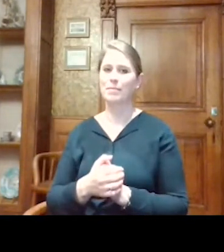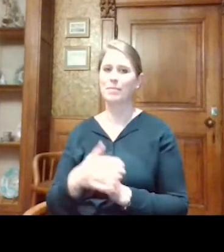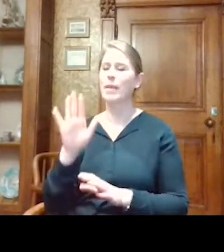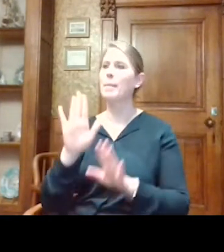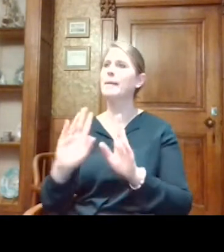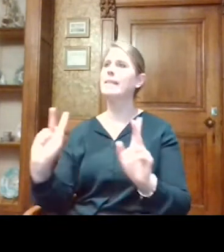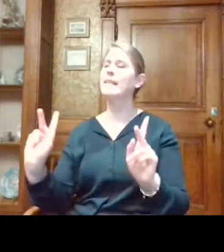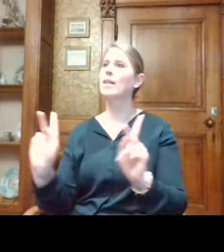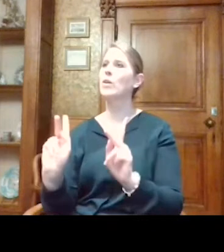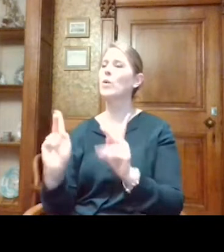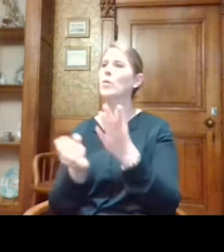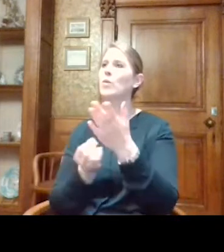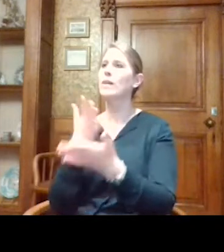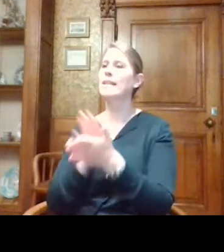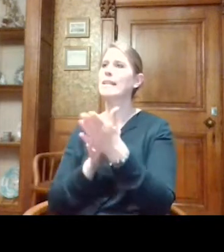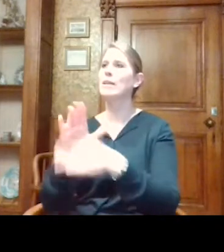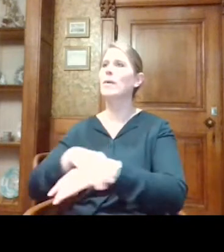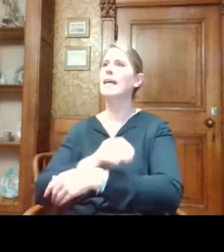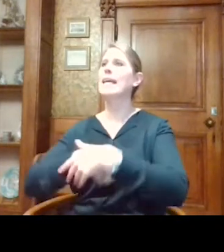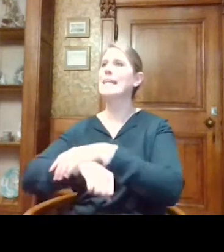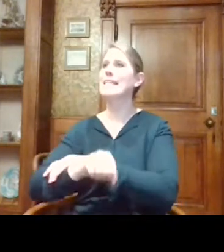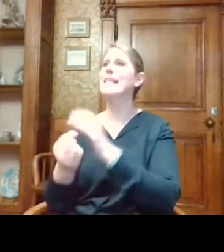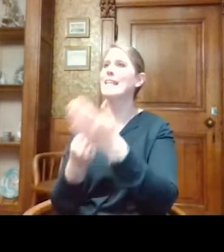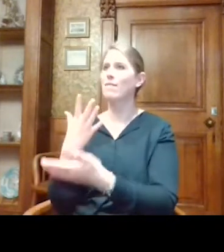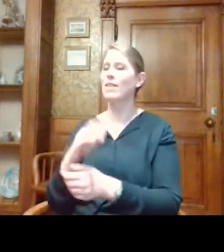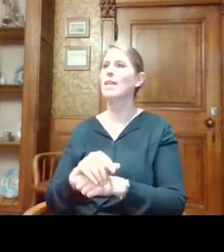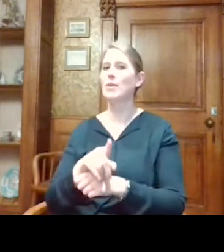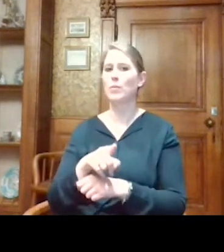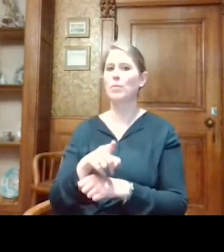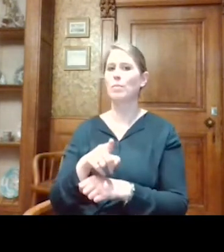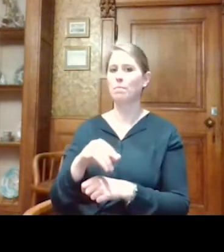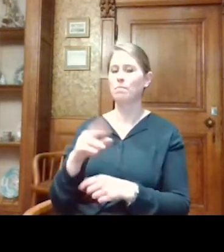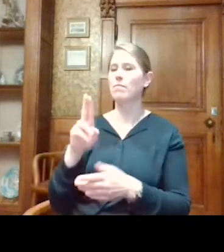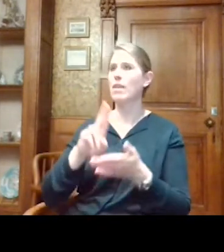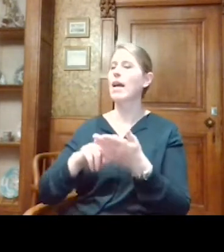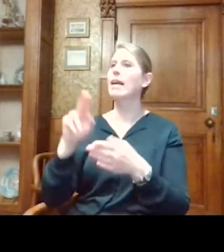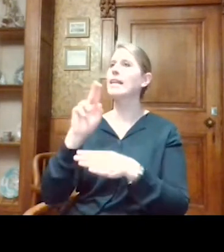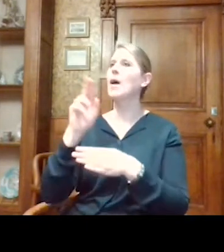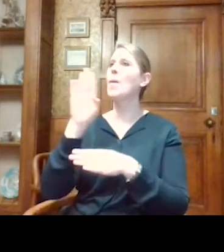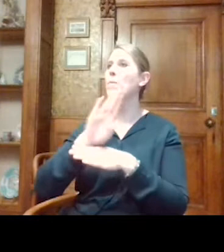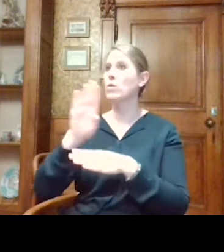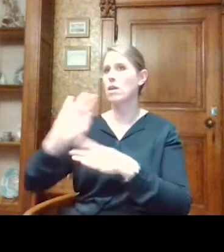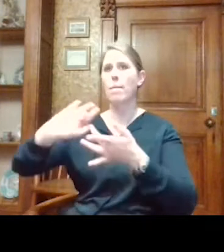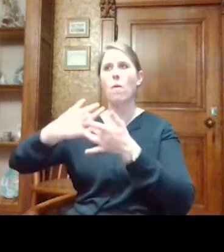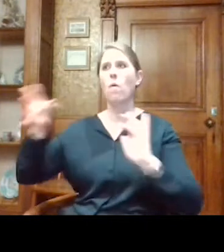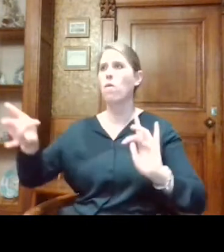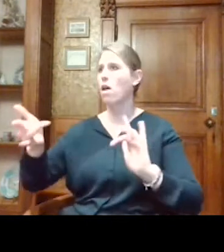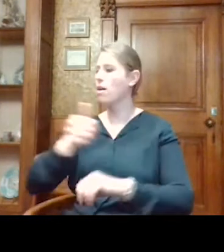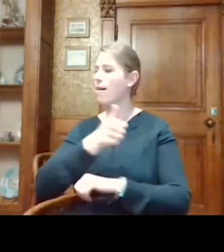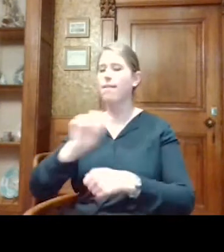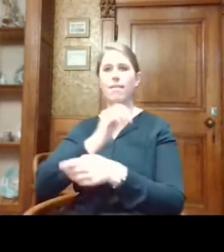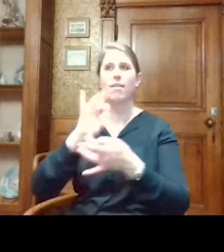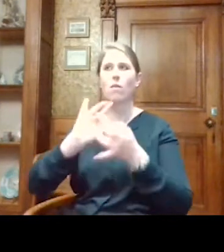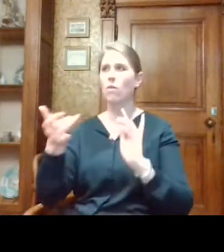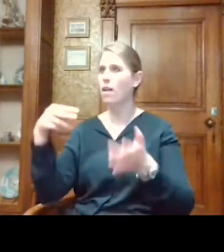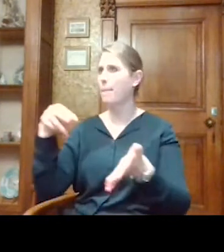Dat nieuwe initiatief is effectief een museum dat volledig online zal bestaan.